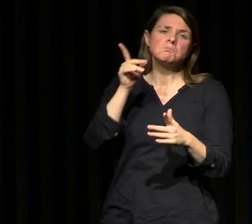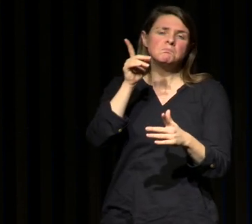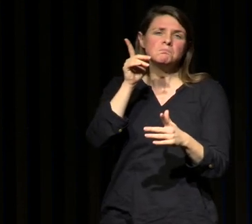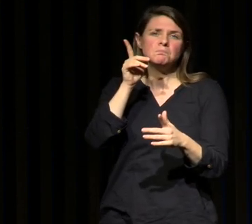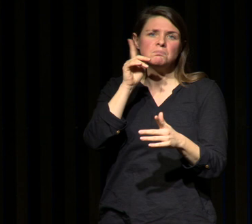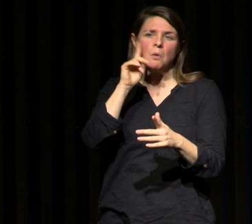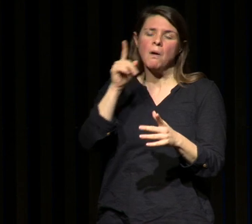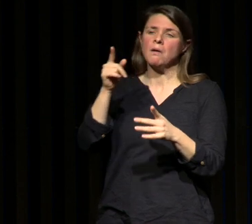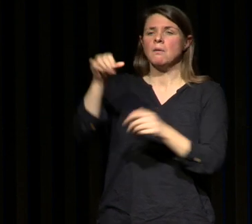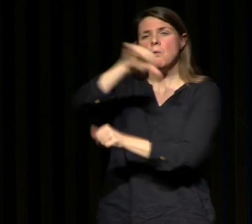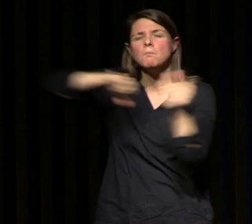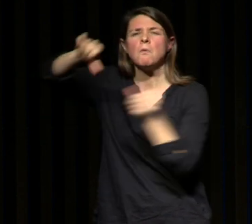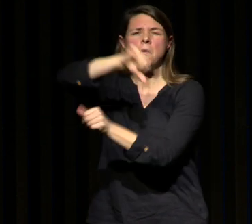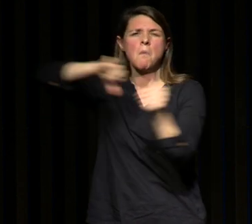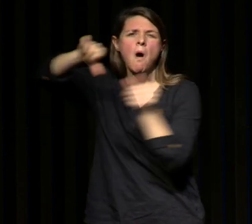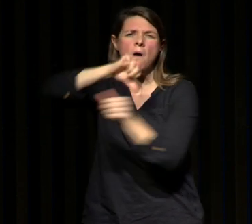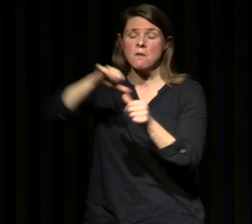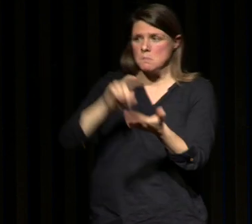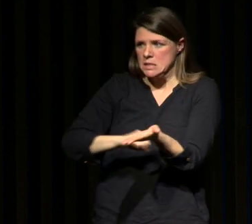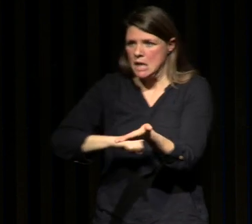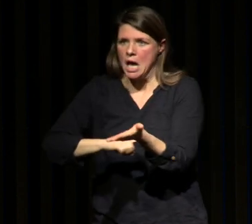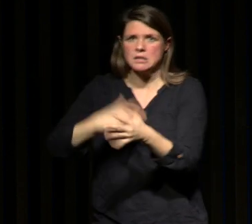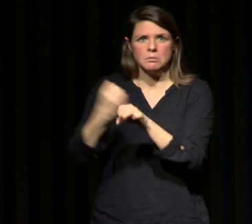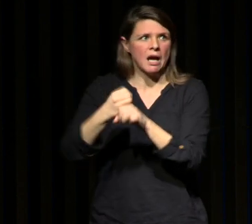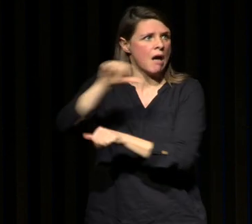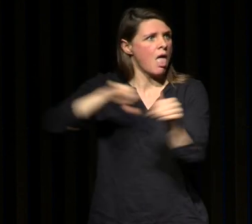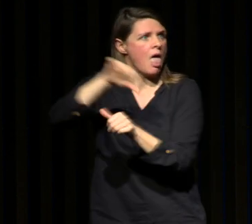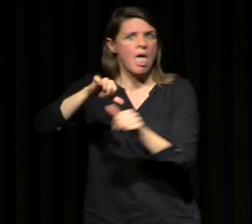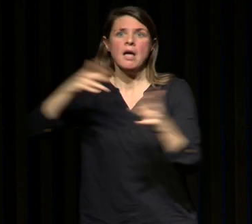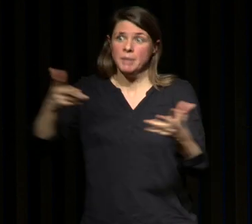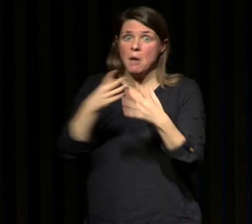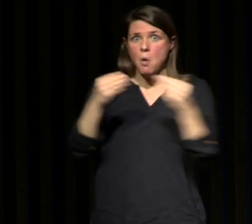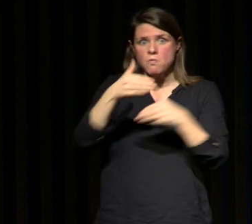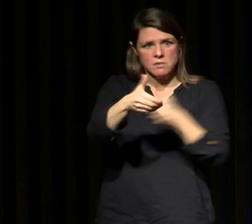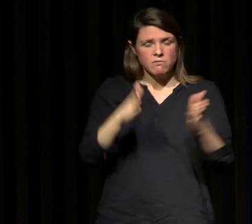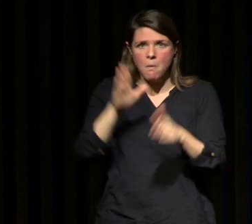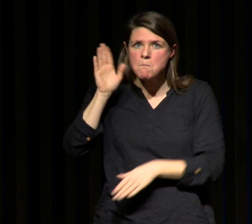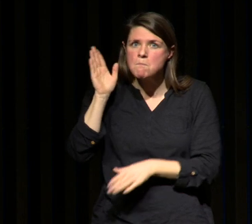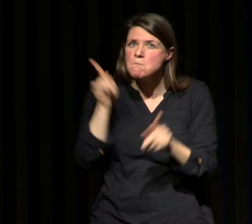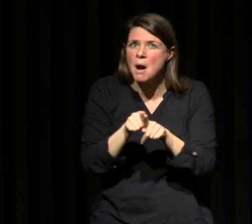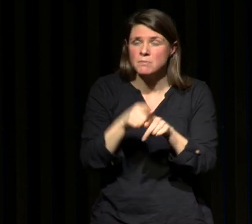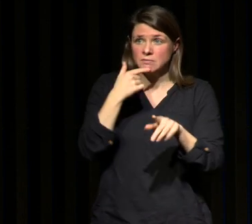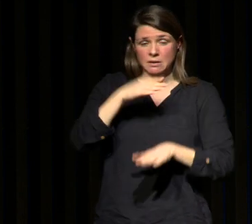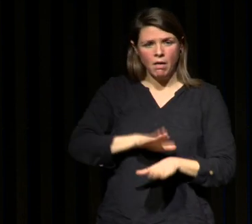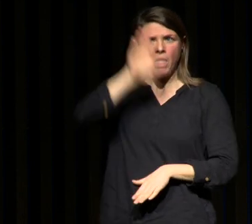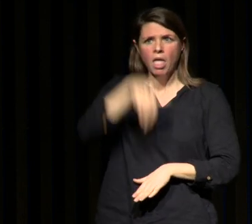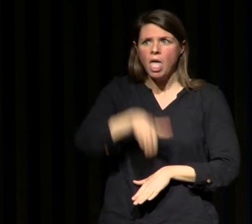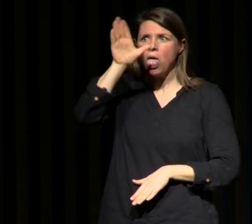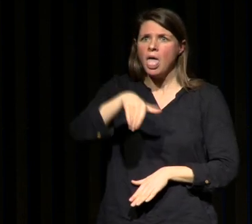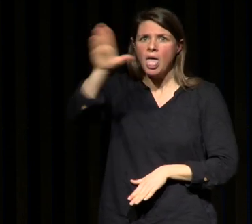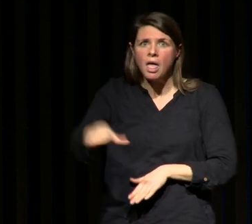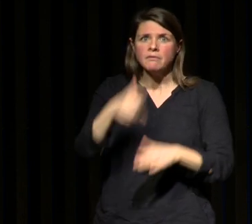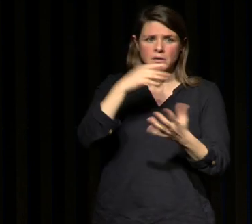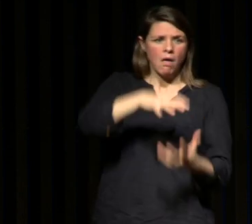a des roulements on a des tours de garde on a du stress mais il a plein d'autres secteurs comme ça où les gens vont varier massivement leur